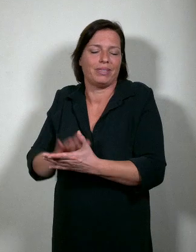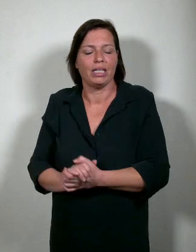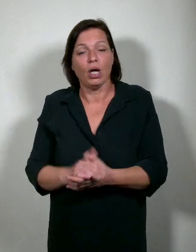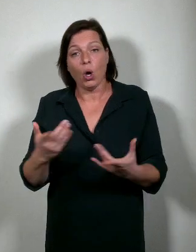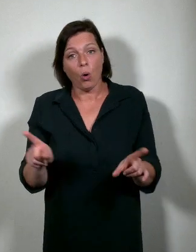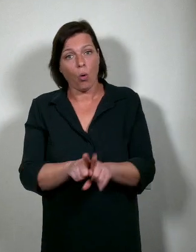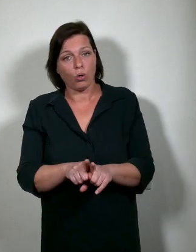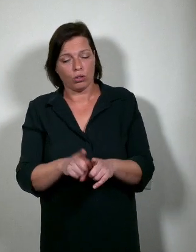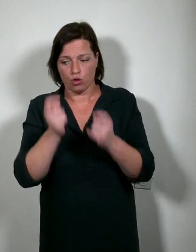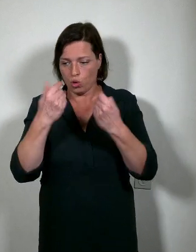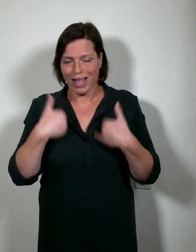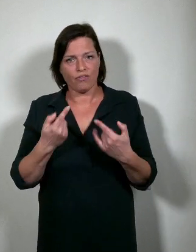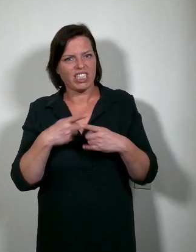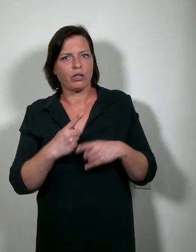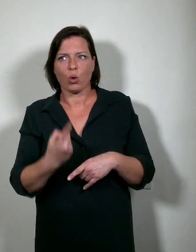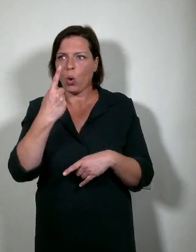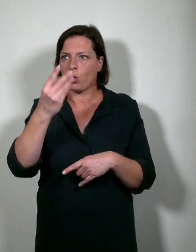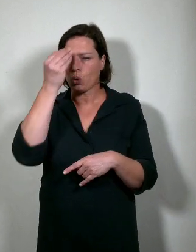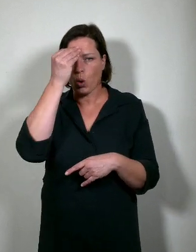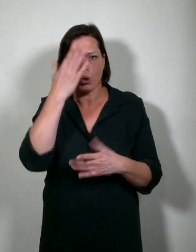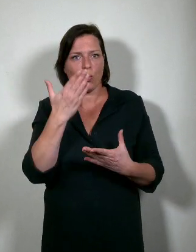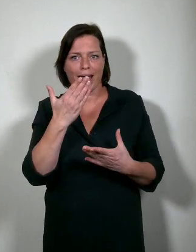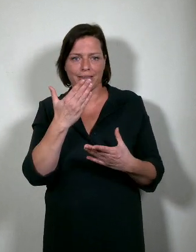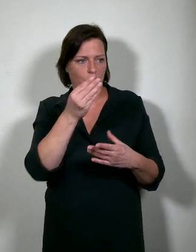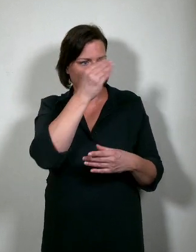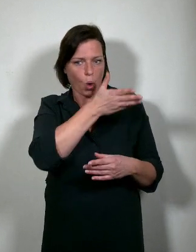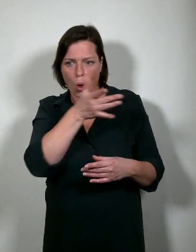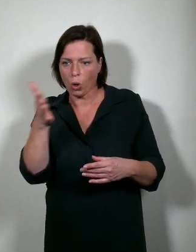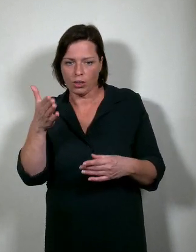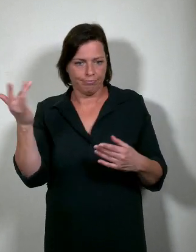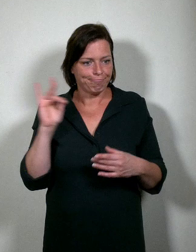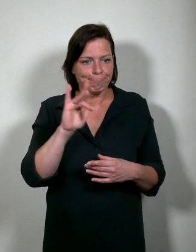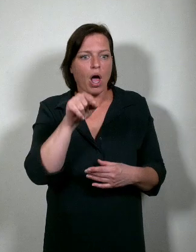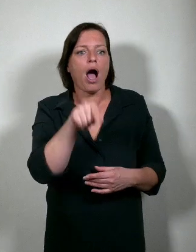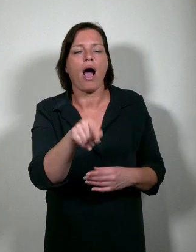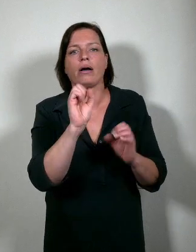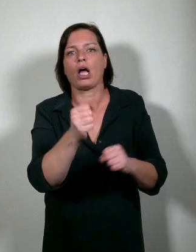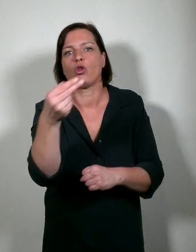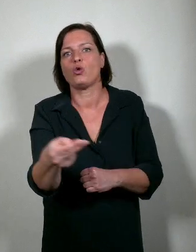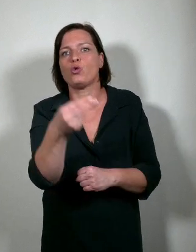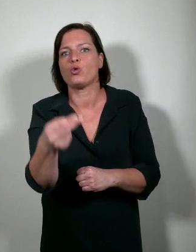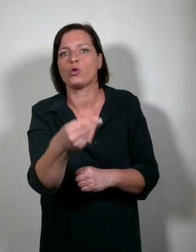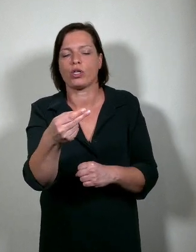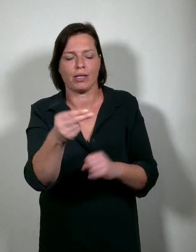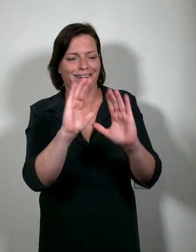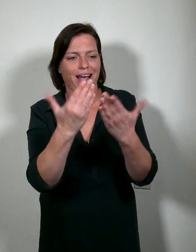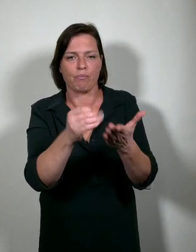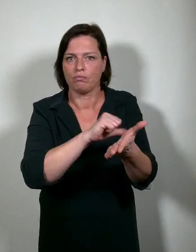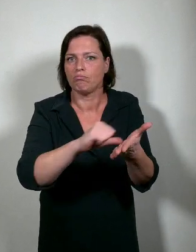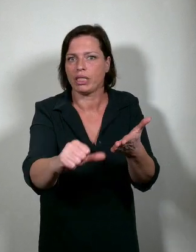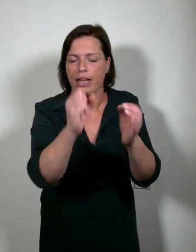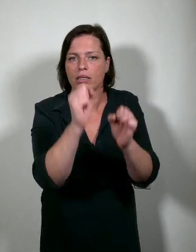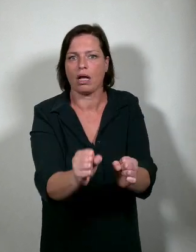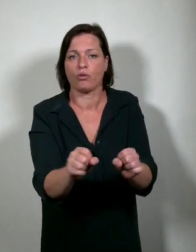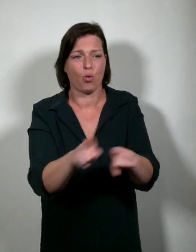hoger onderwijsinstellingen een kwaliteitsvolle en betaalbare kamer kunnen huren. Waar de nodige basisvoorzieningen